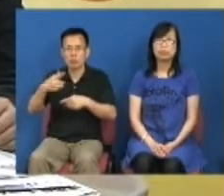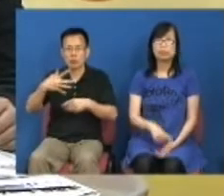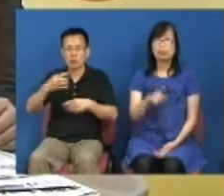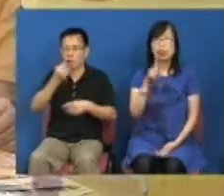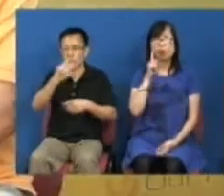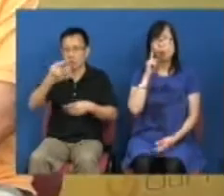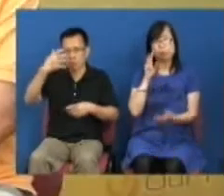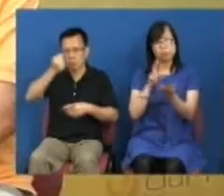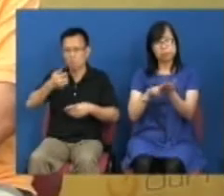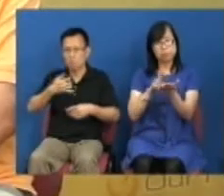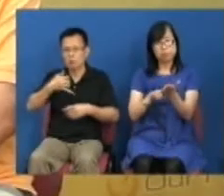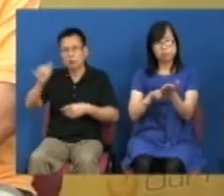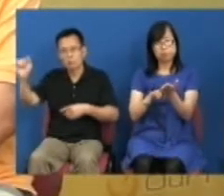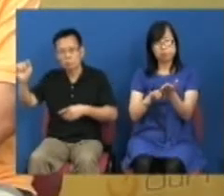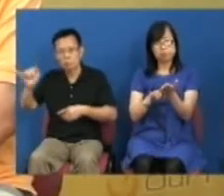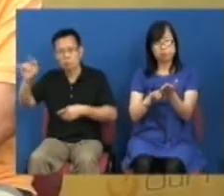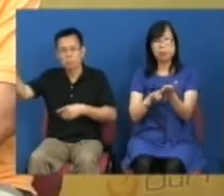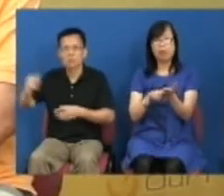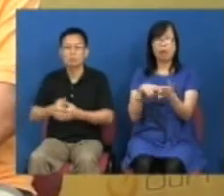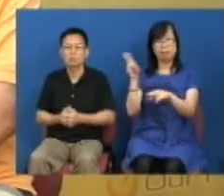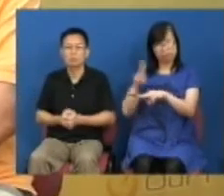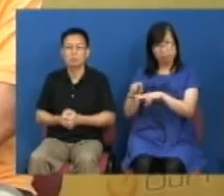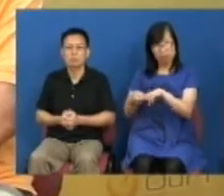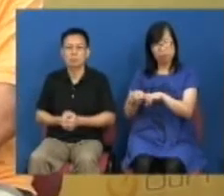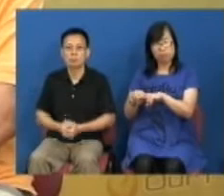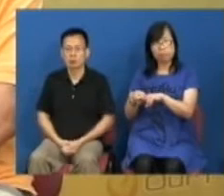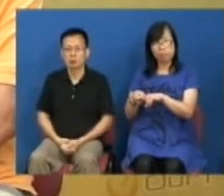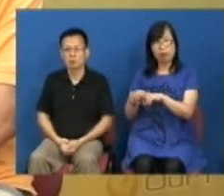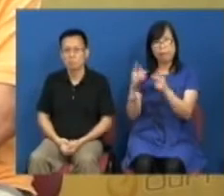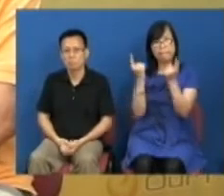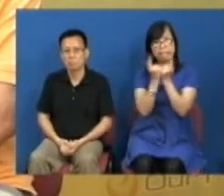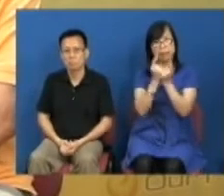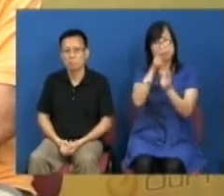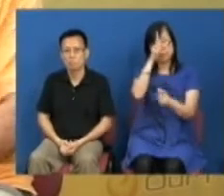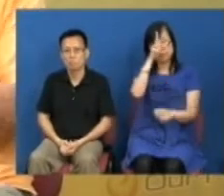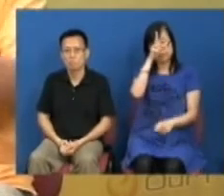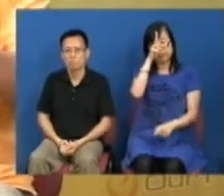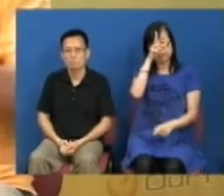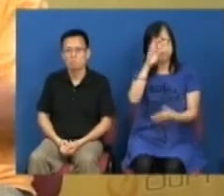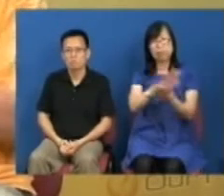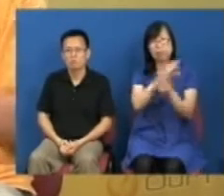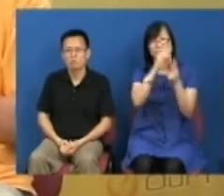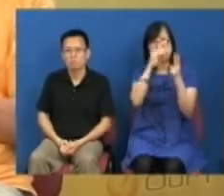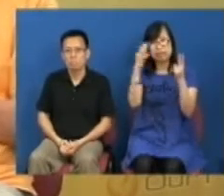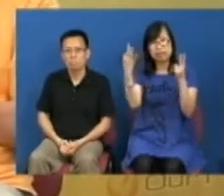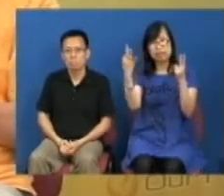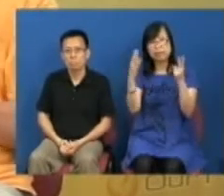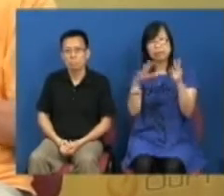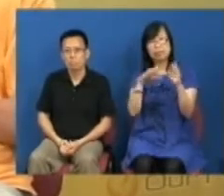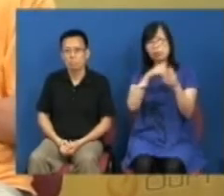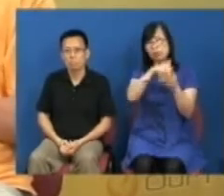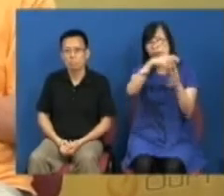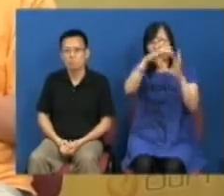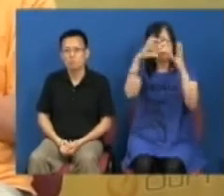我相信其实我们祖国和北京政府在2003年之后整个局是不同